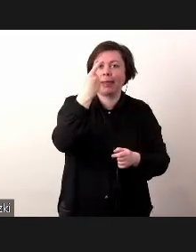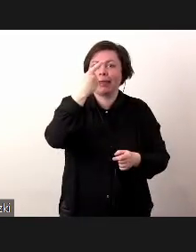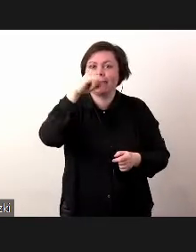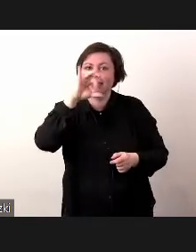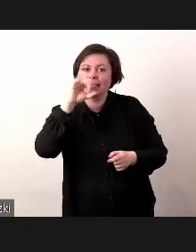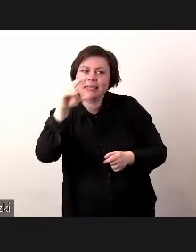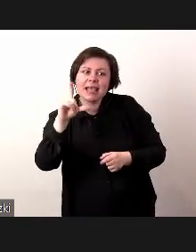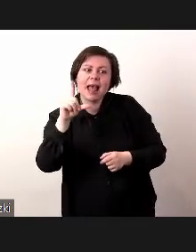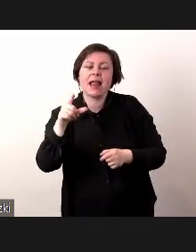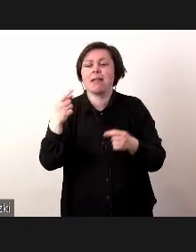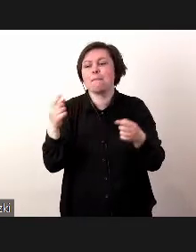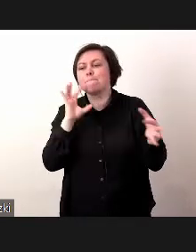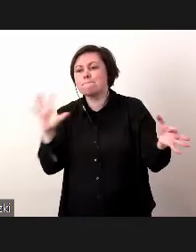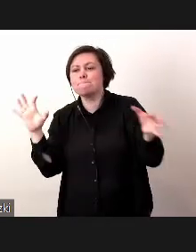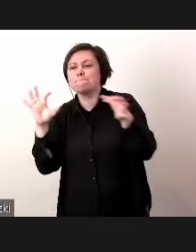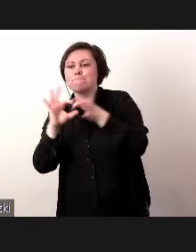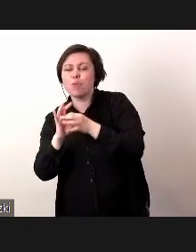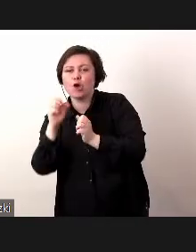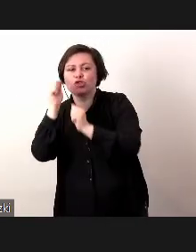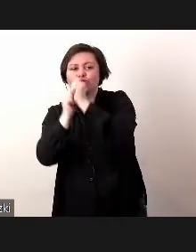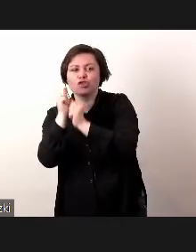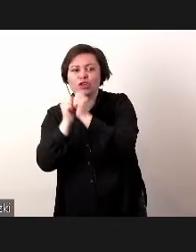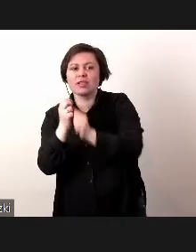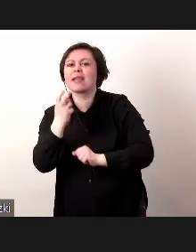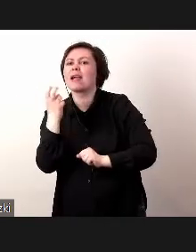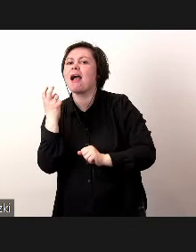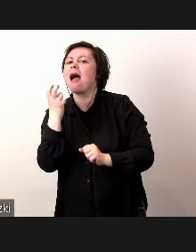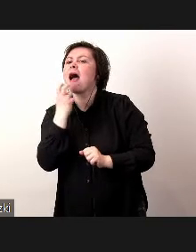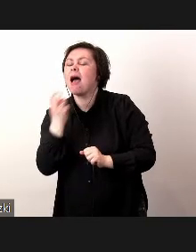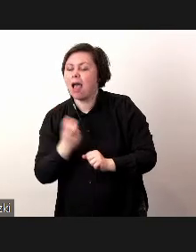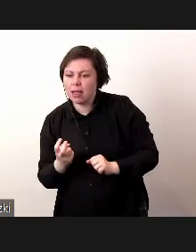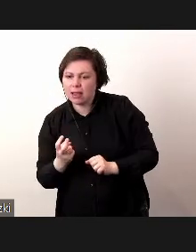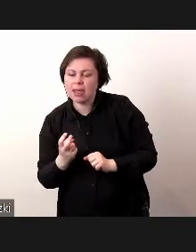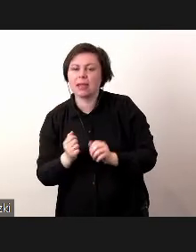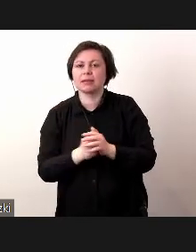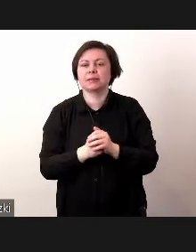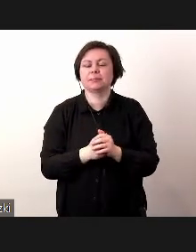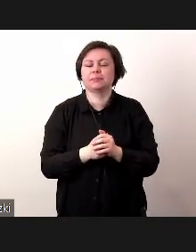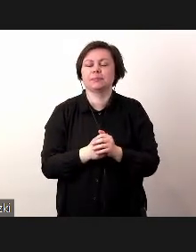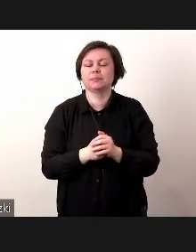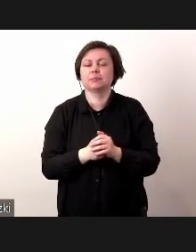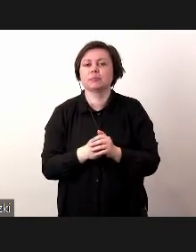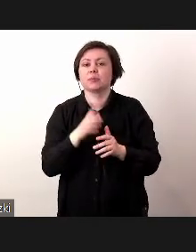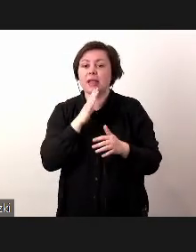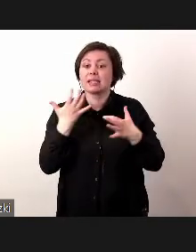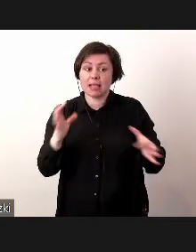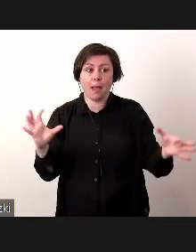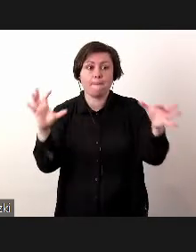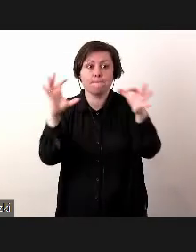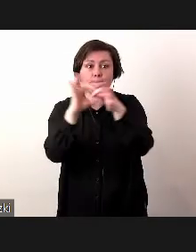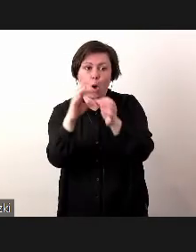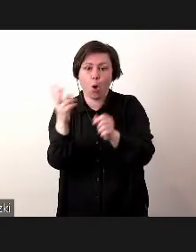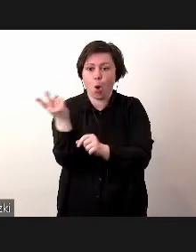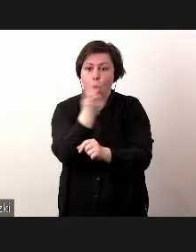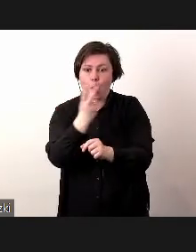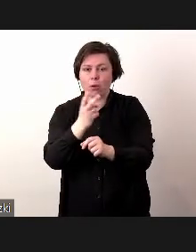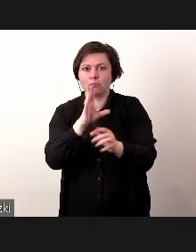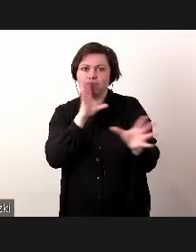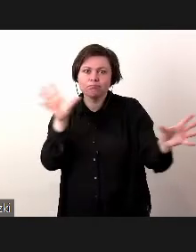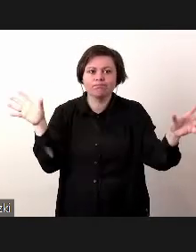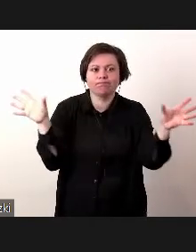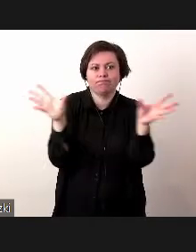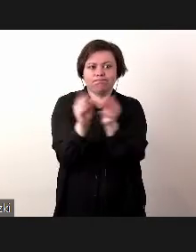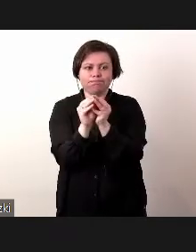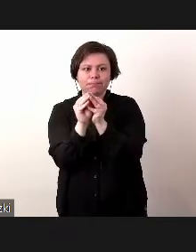takim silnikiem elektrycznym i teraz potrzebujemy na przykład połączyć te wymagania, scalić